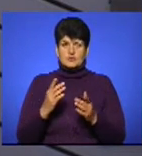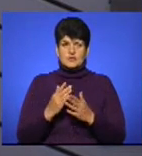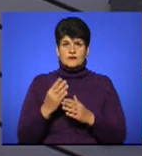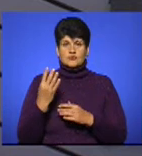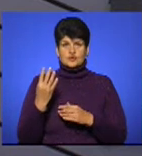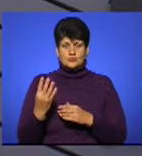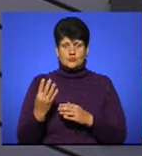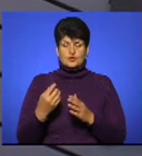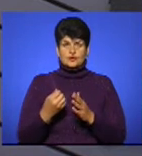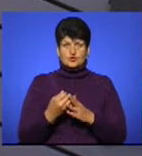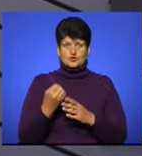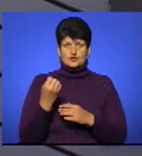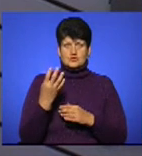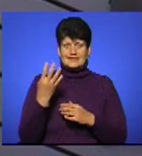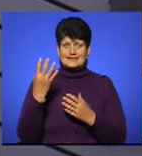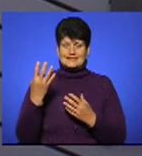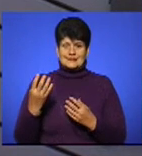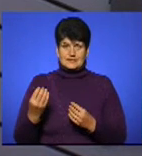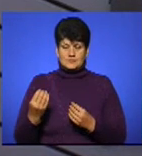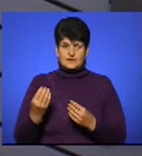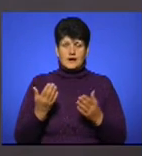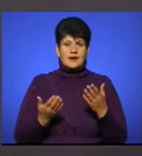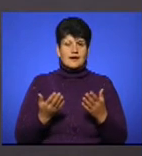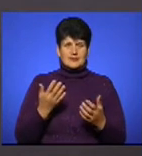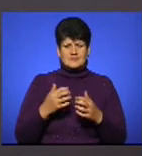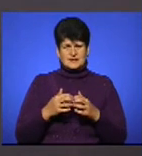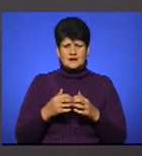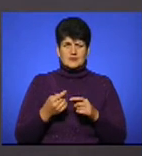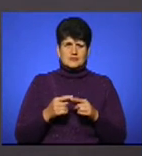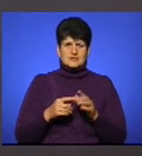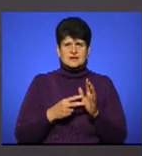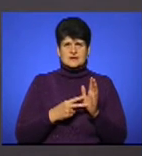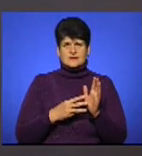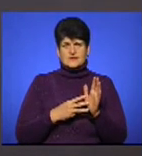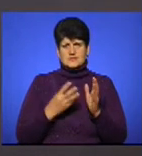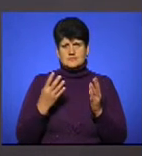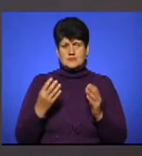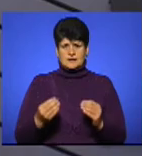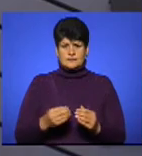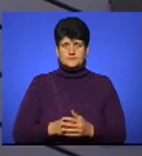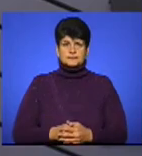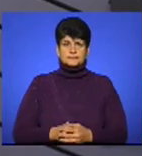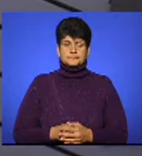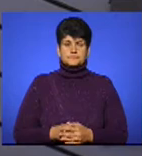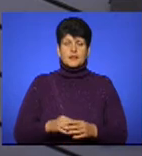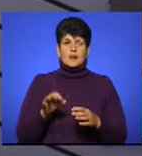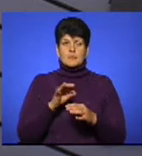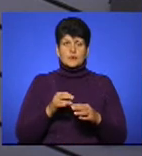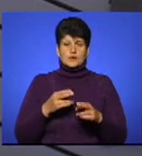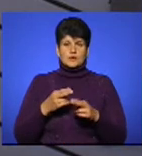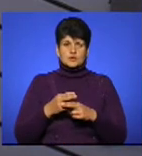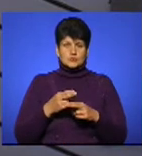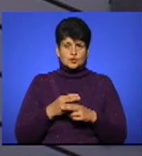4 до 14 днів, але в середньому це 7-8 днів. Також про шкоду для здоров'я ми